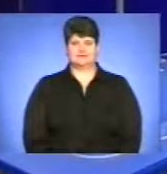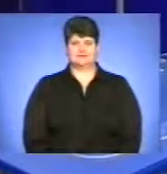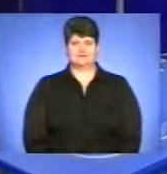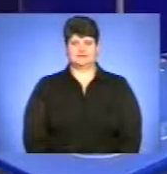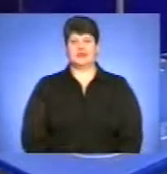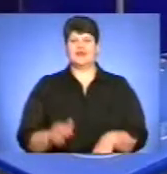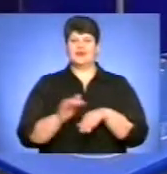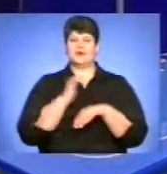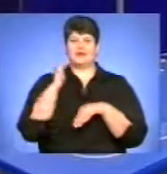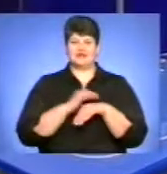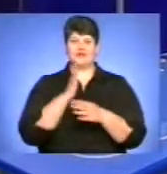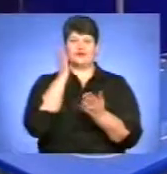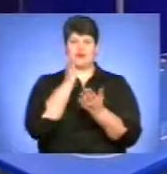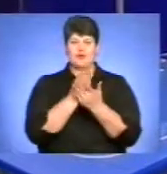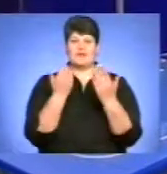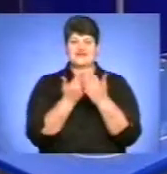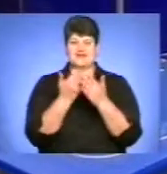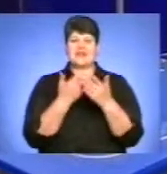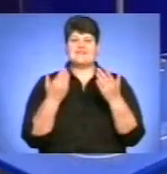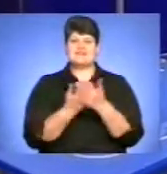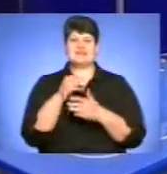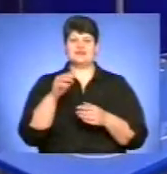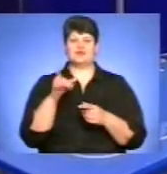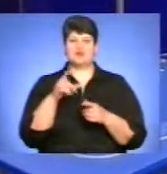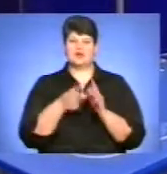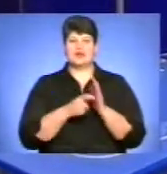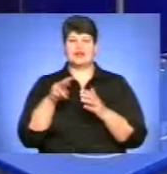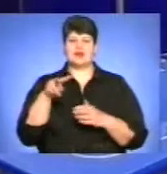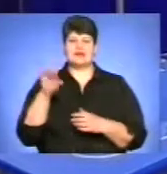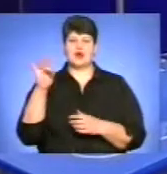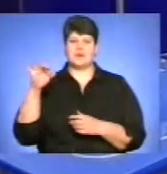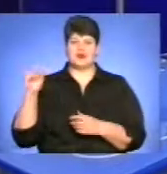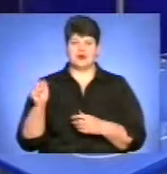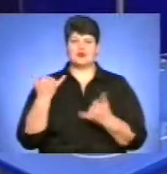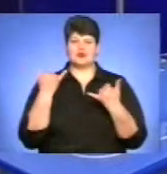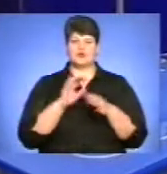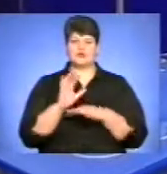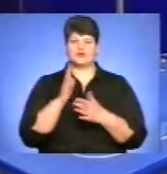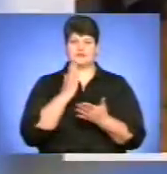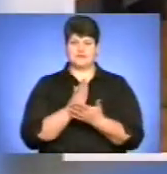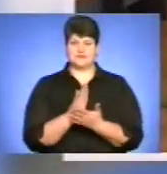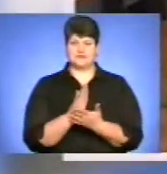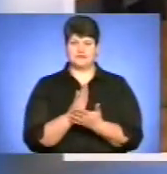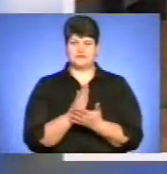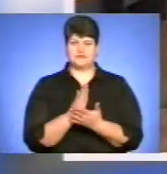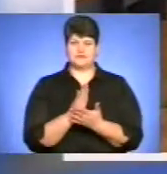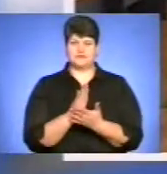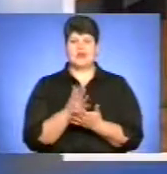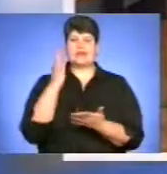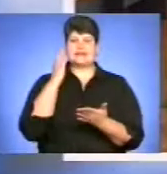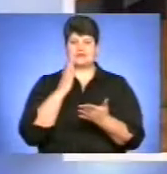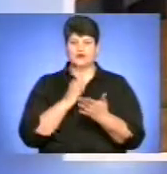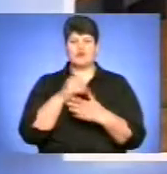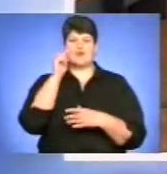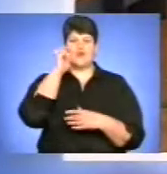Добрий вечір у прямому ефірі «Вісті» у студії Ларис Романів. Сьогодні у випуску про таке. Існуюча в